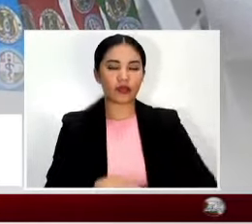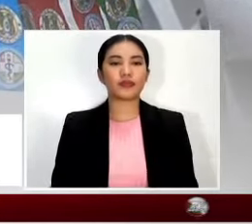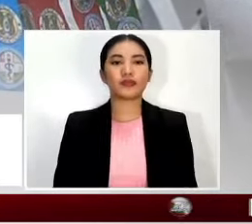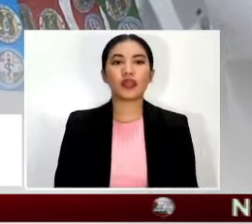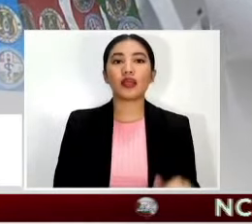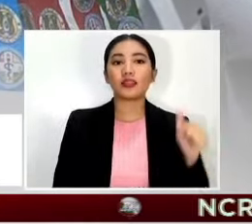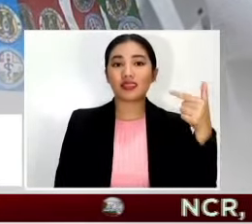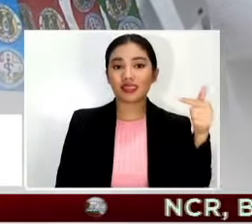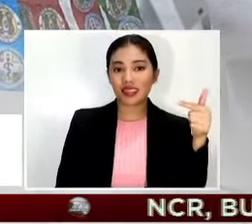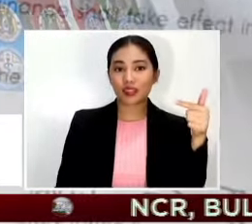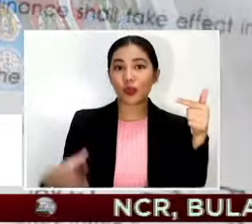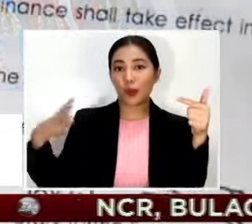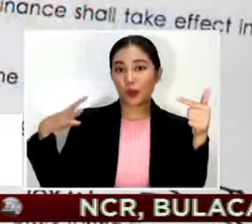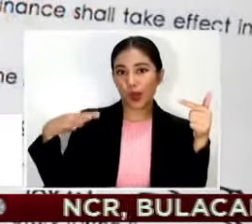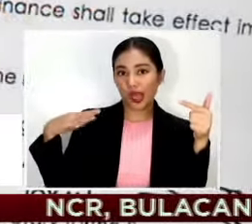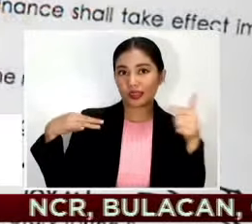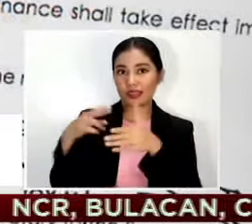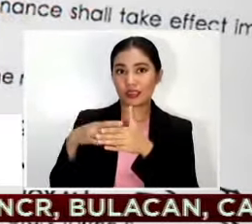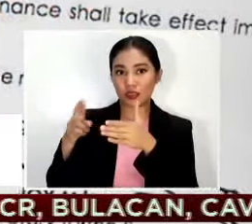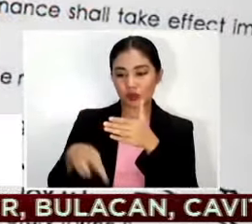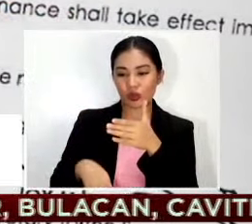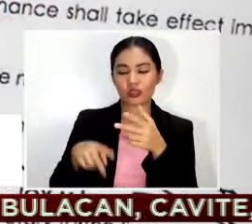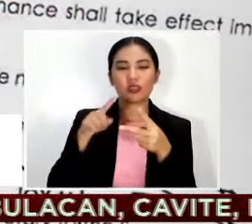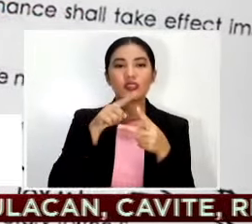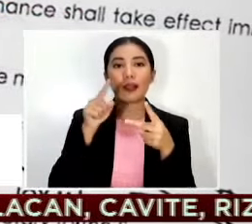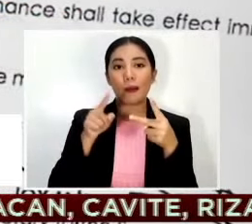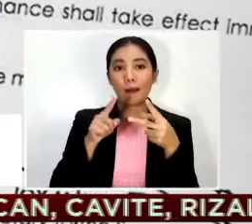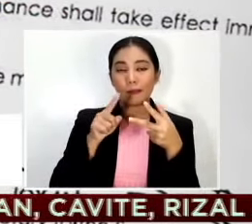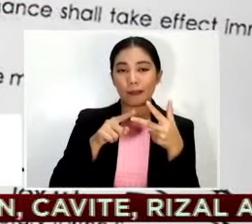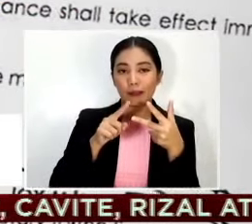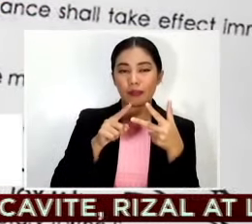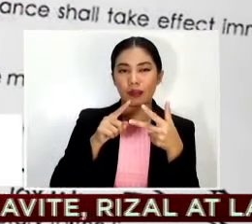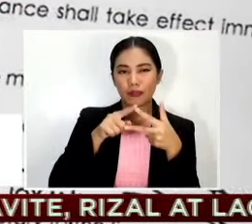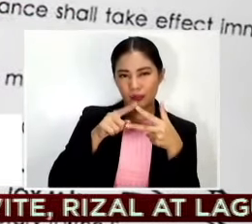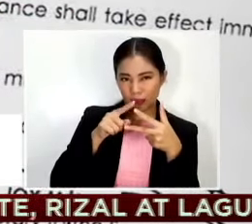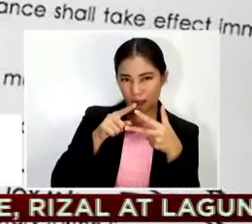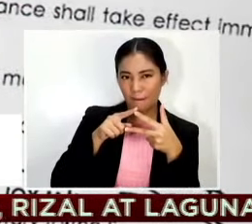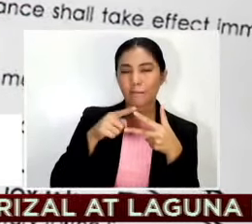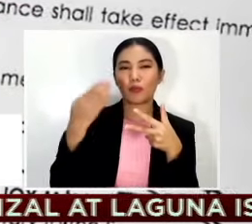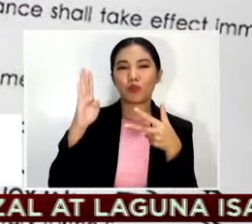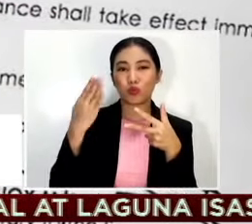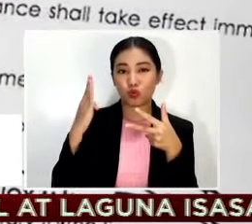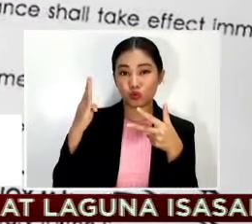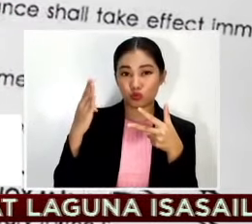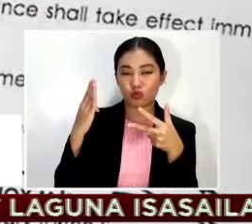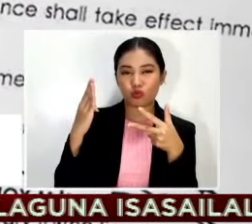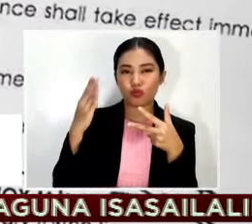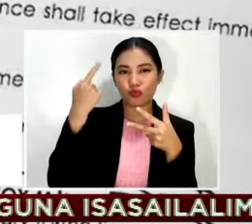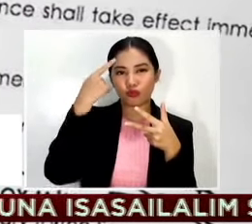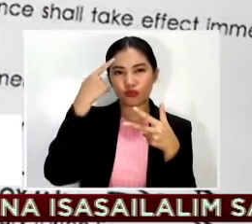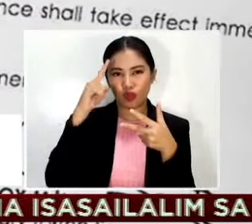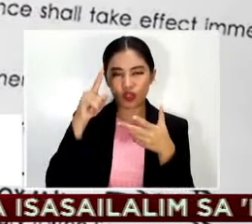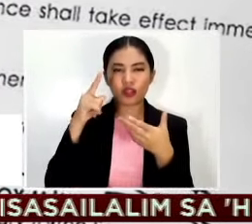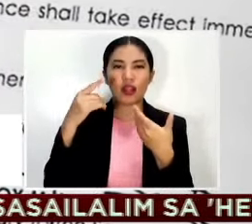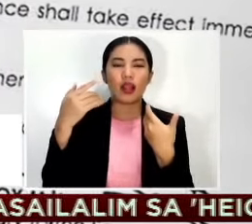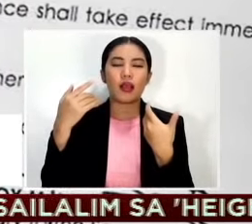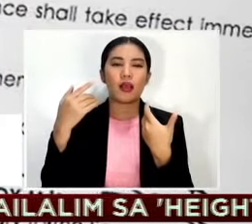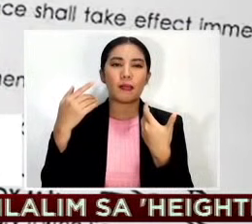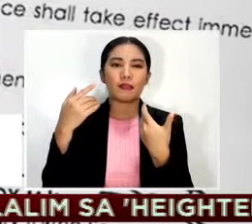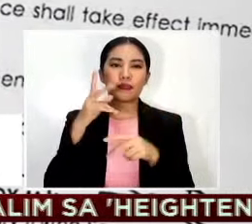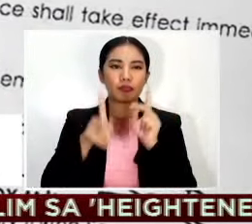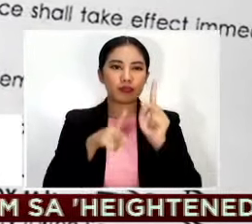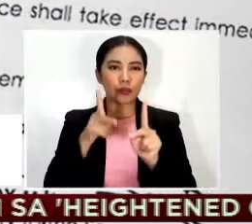Asul naman sa mga sasa ilalim sa strict home quarantine o mga nagmula sa mga lugar na may mataas na kaso